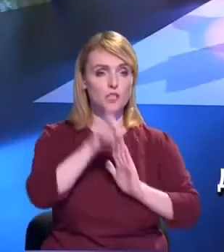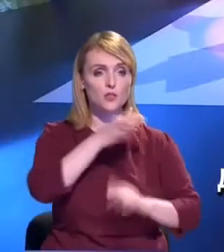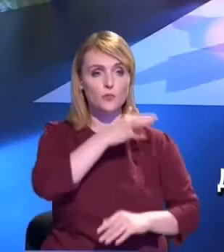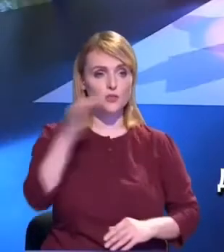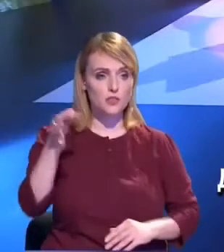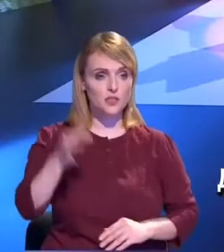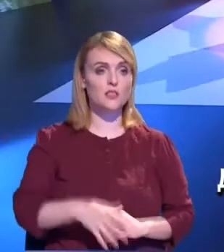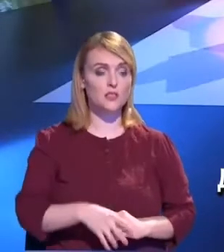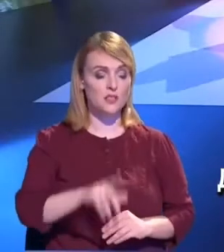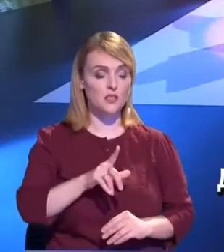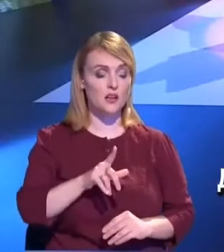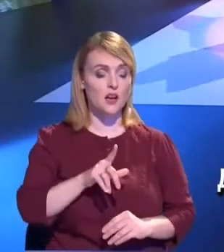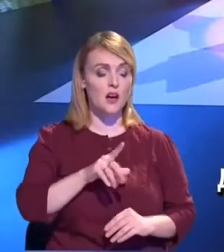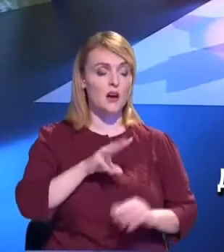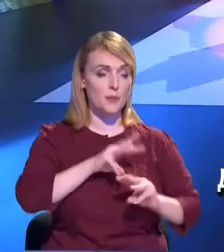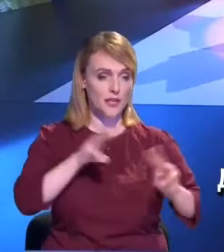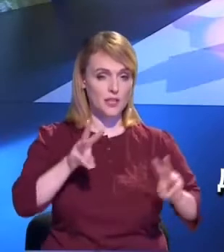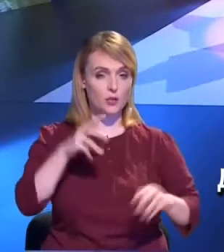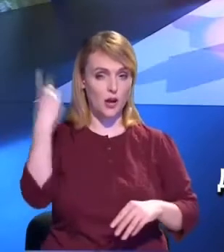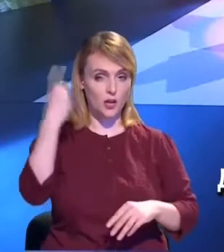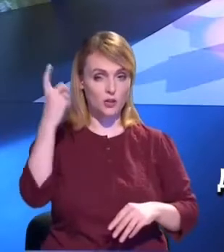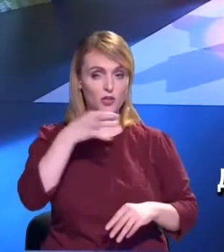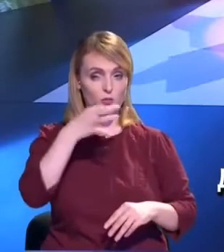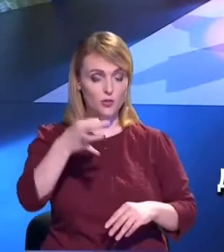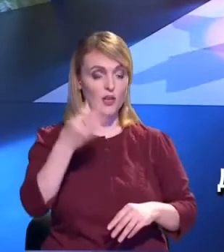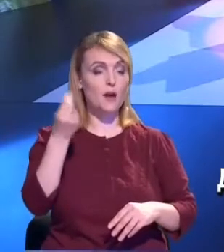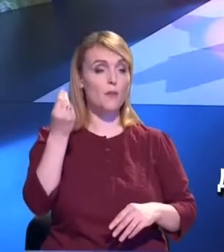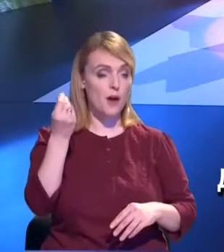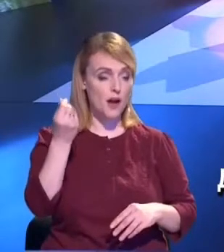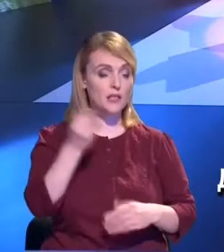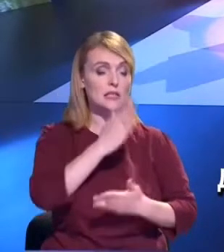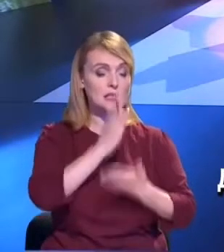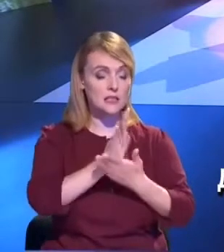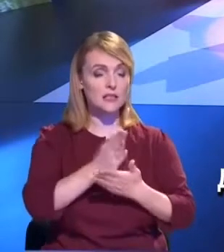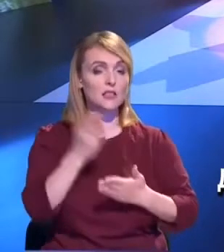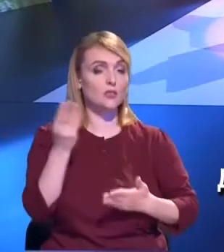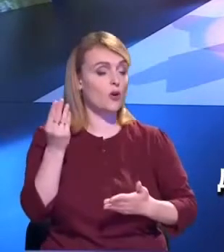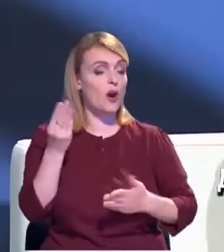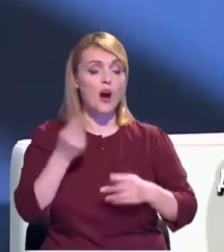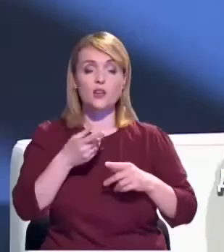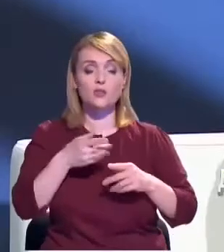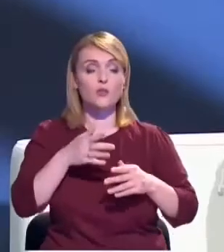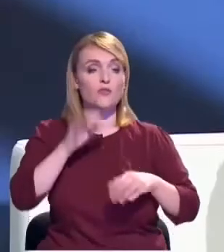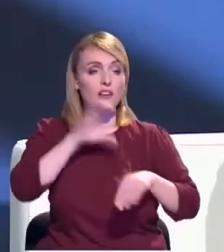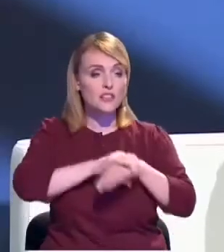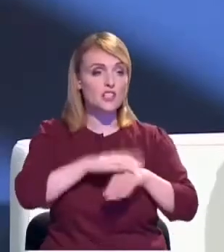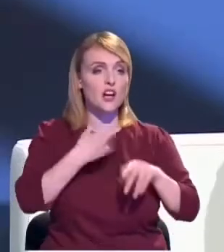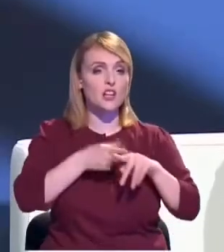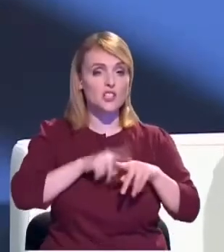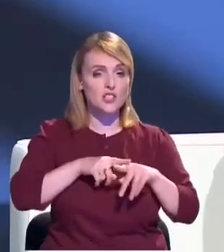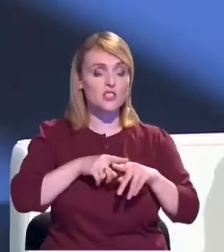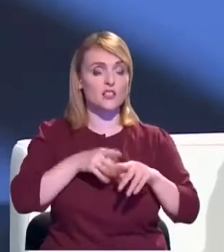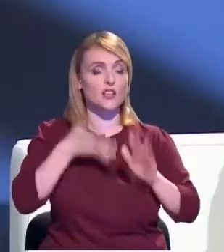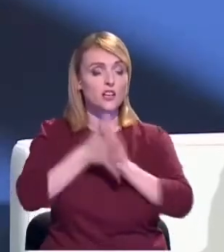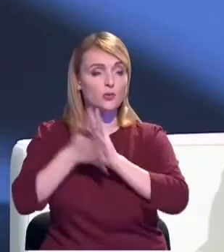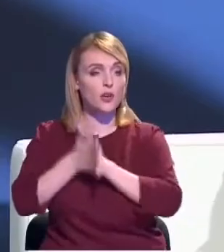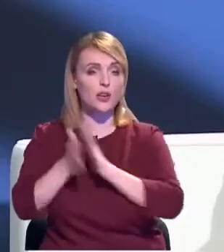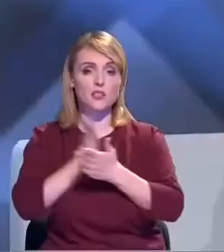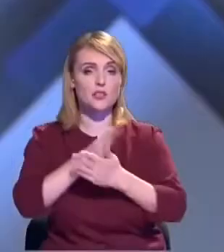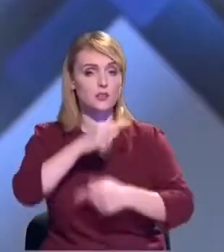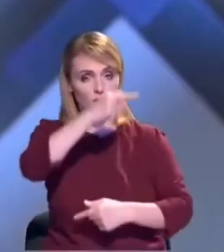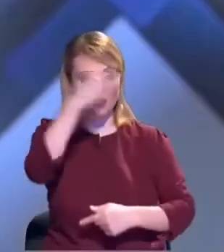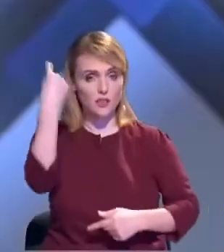bani puțini sunt, dar noi știm că aceste proiecte, de fapt, implică costuri foarte și foarte crescute. Da, exact. Ar fi ideal